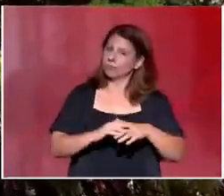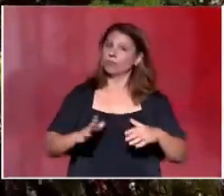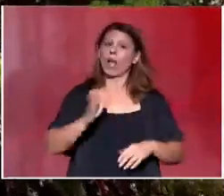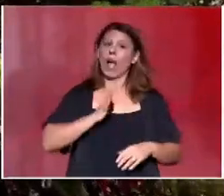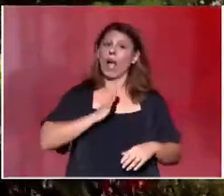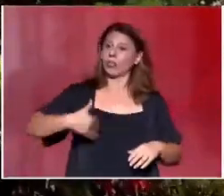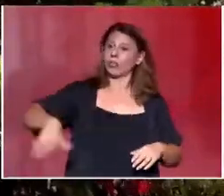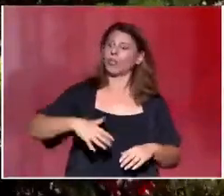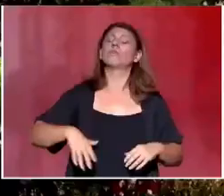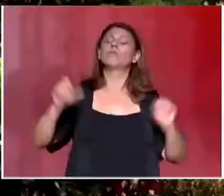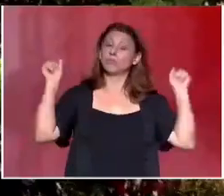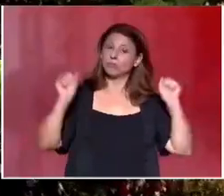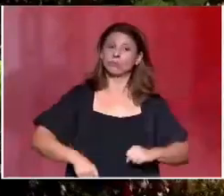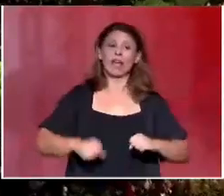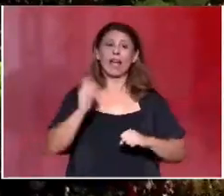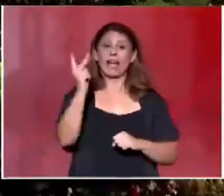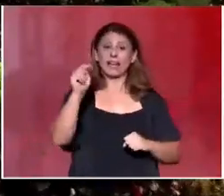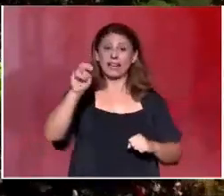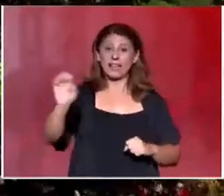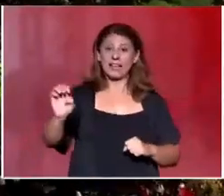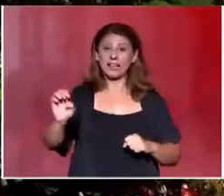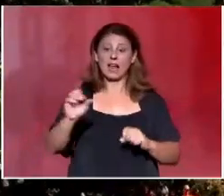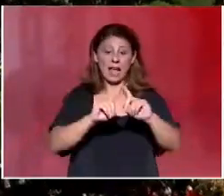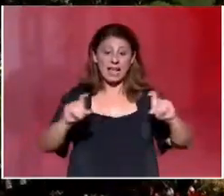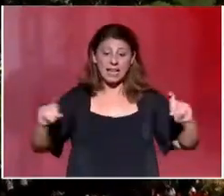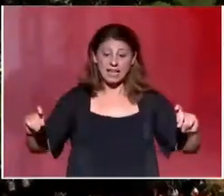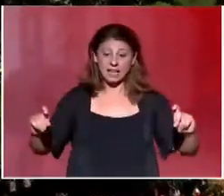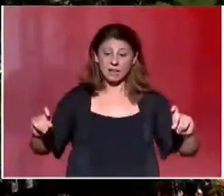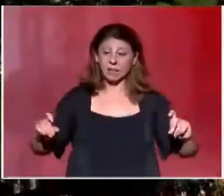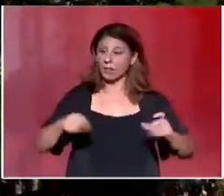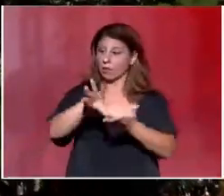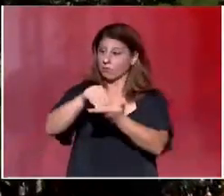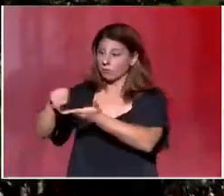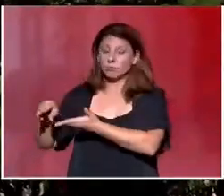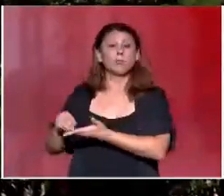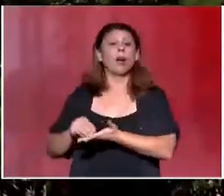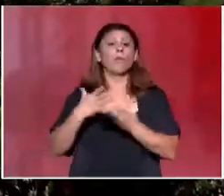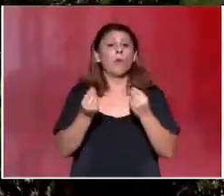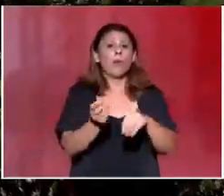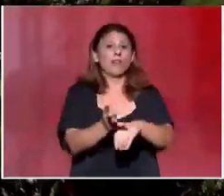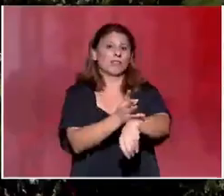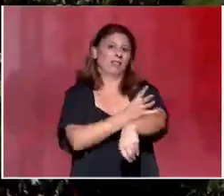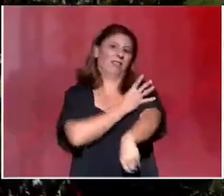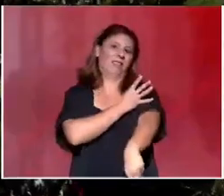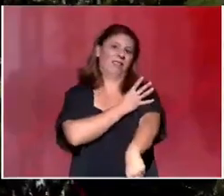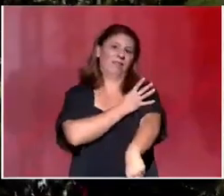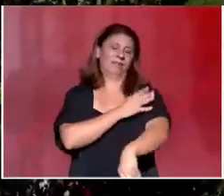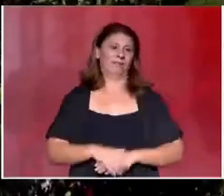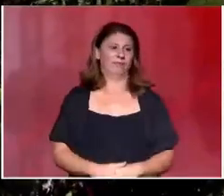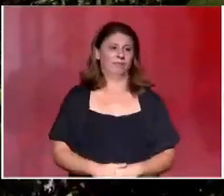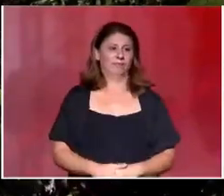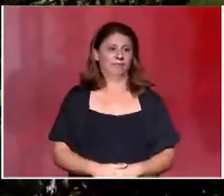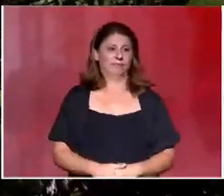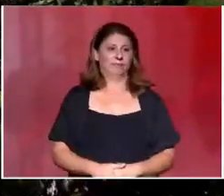στο κάλεσμα της ΧΝΕ για συλλογή ειδών πρώτης ανάγκης είναι συγκινητική. Επιλέγουμε